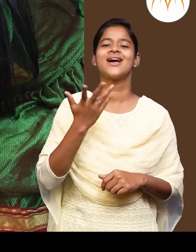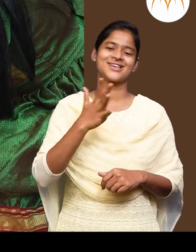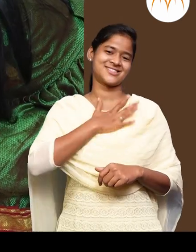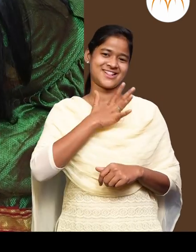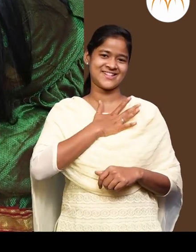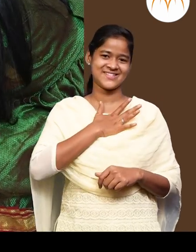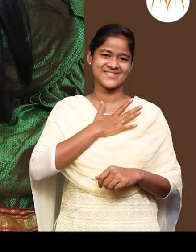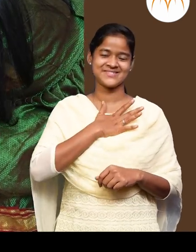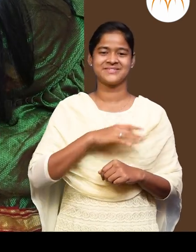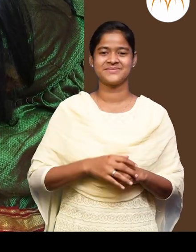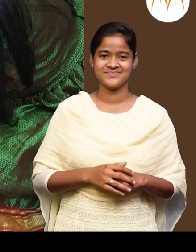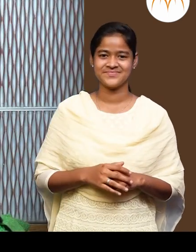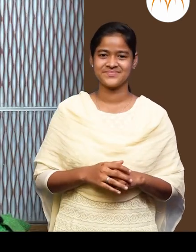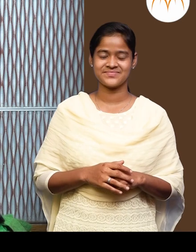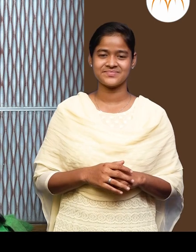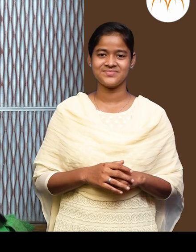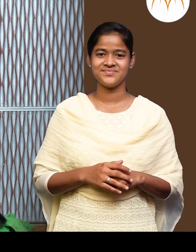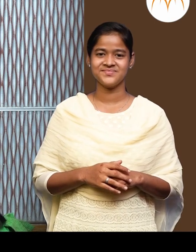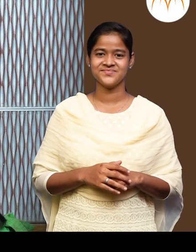बरू मेपण? चार ले